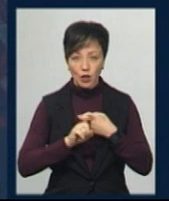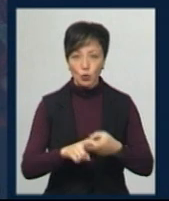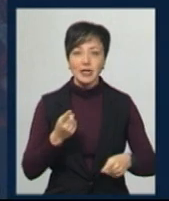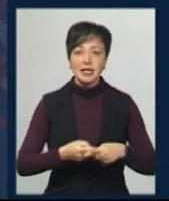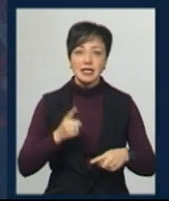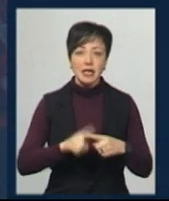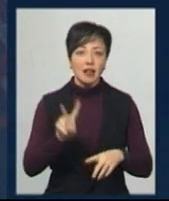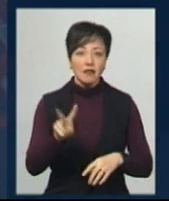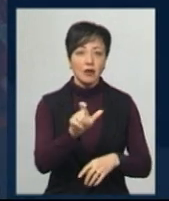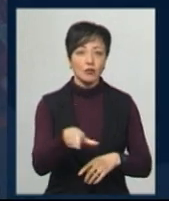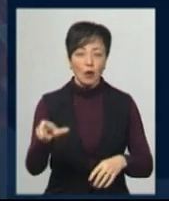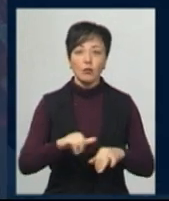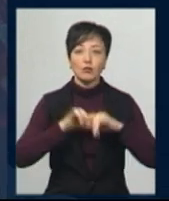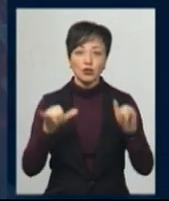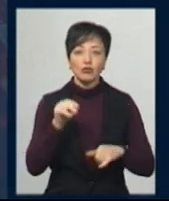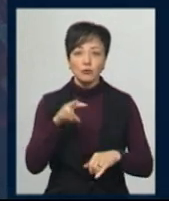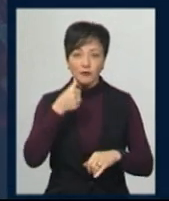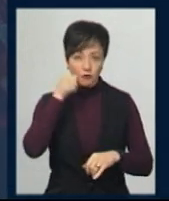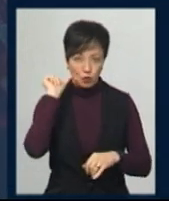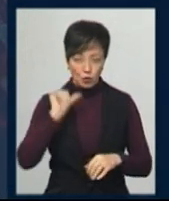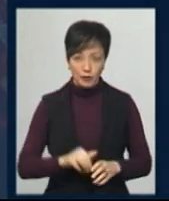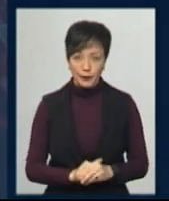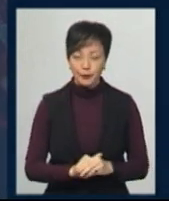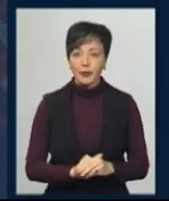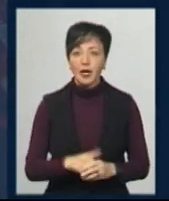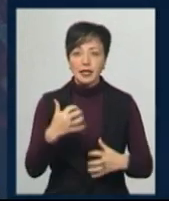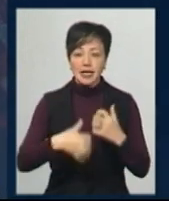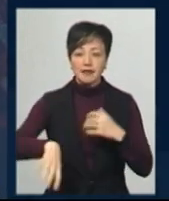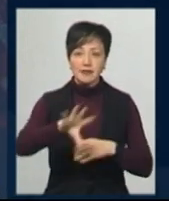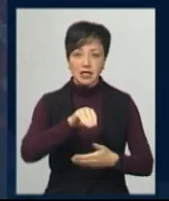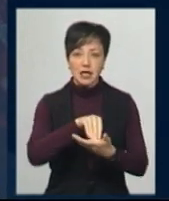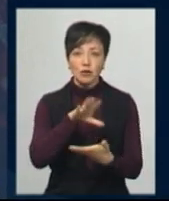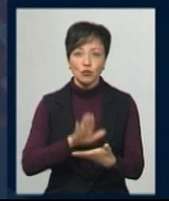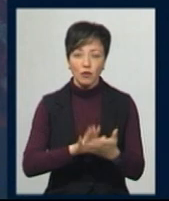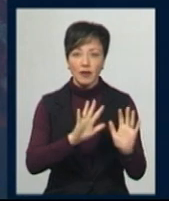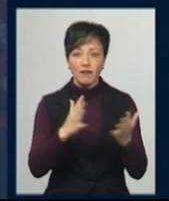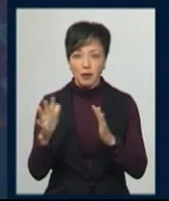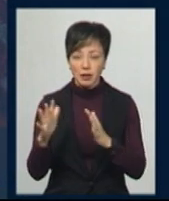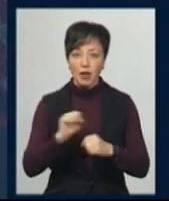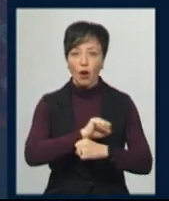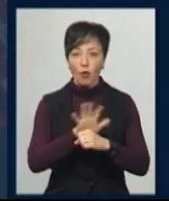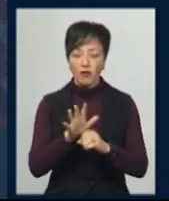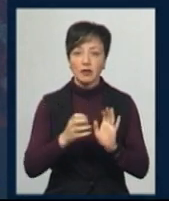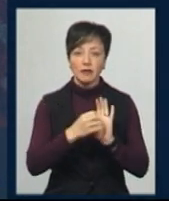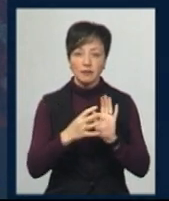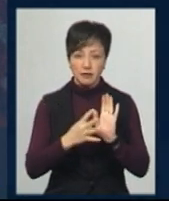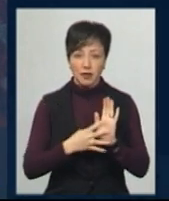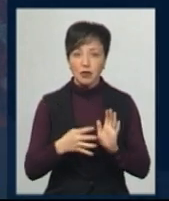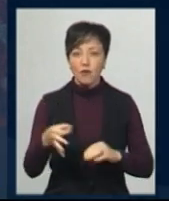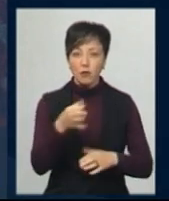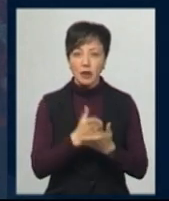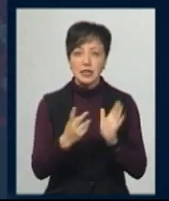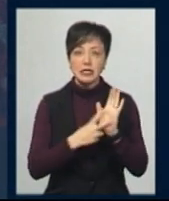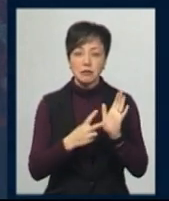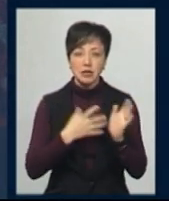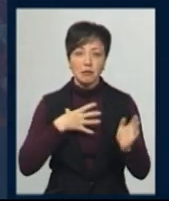Це на дві особи більше, ніж вчора на цю саму годину. Серед усіх зареєстрованих випадків на COVID-19 в області маємо